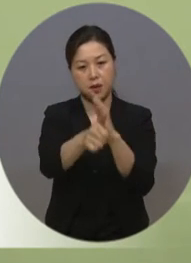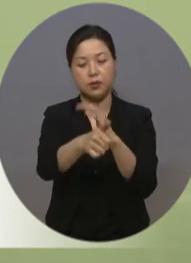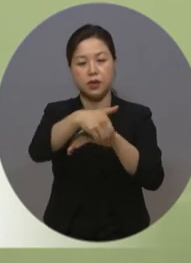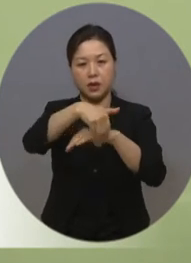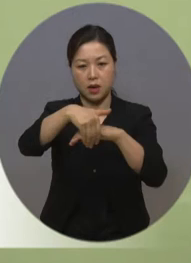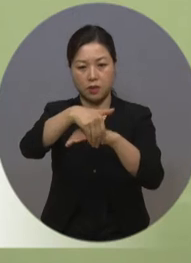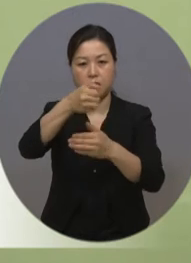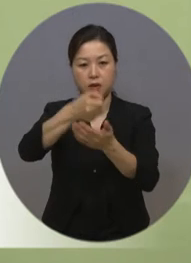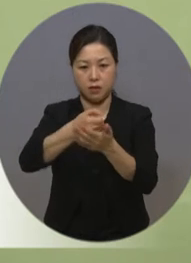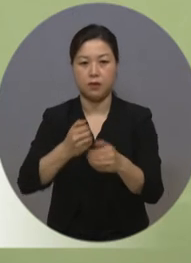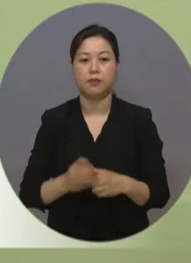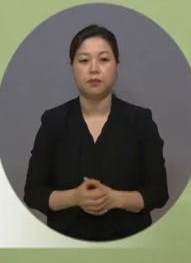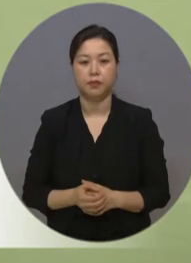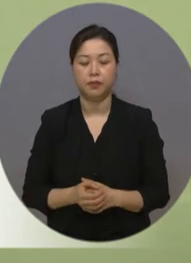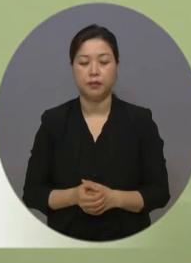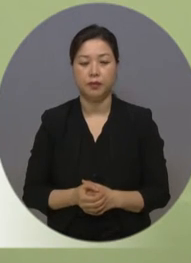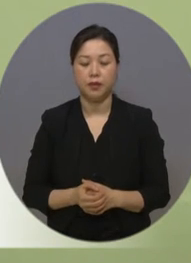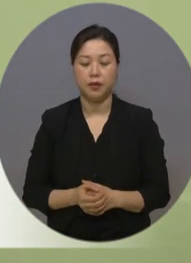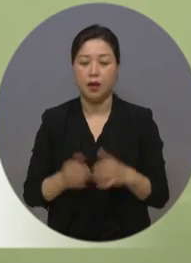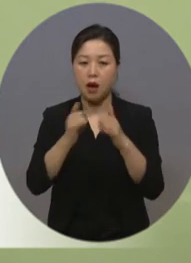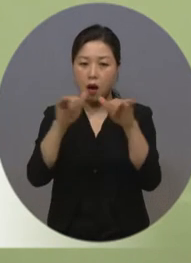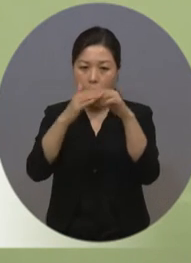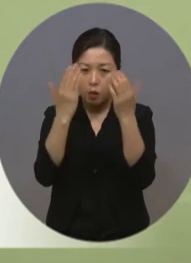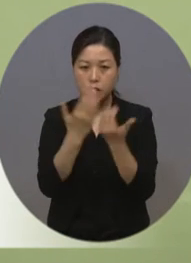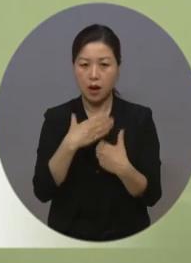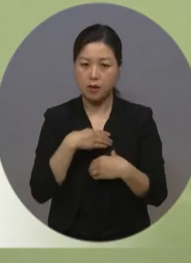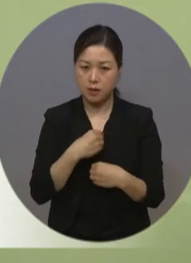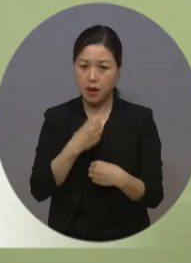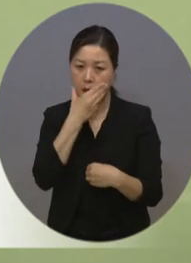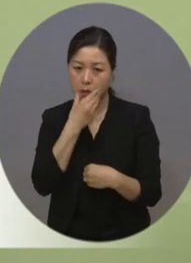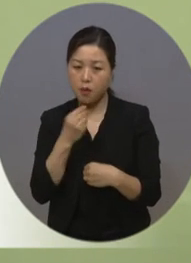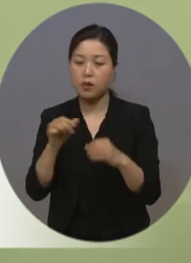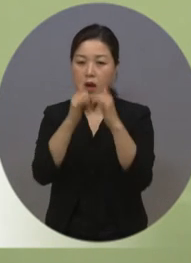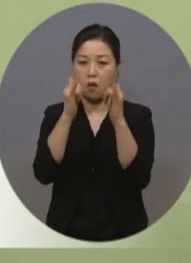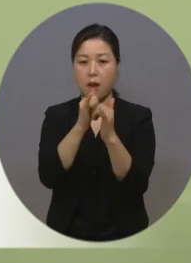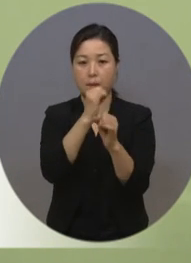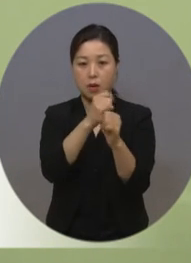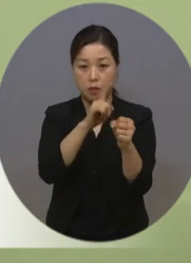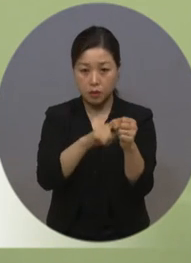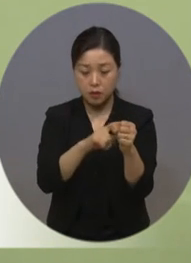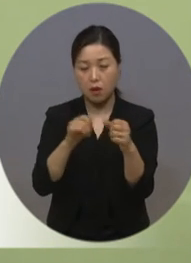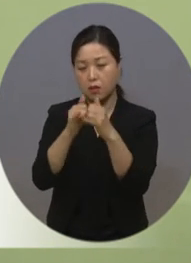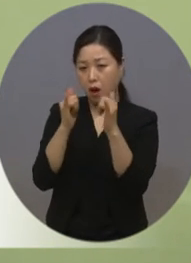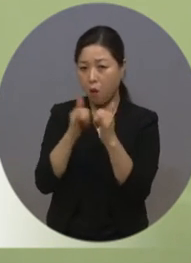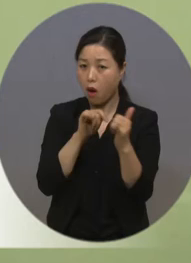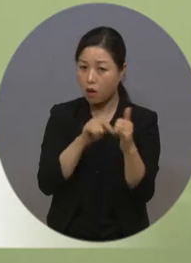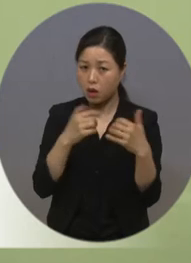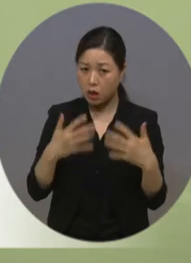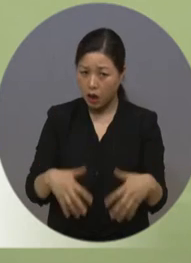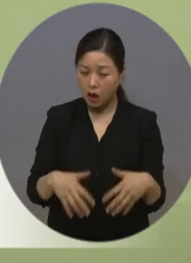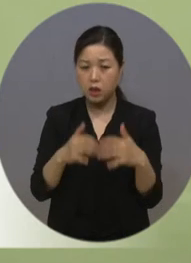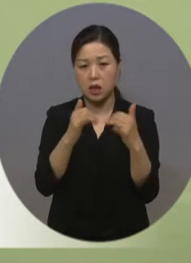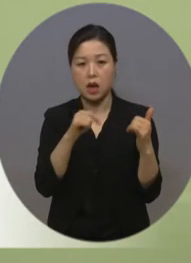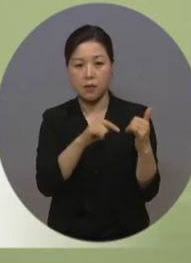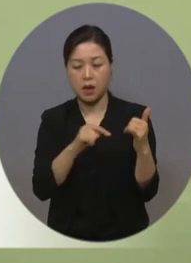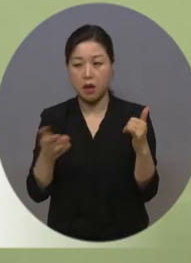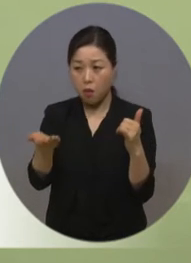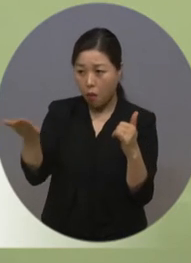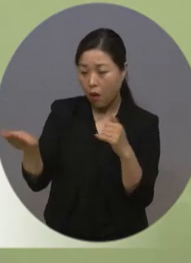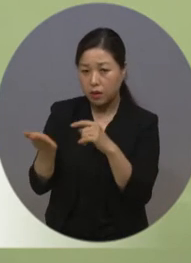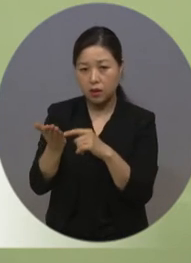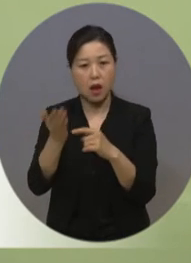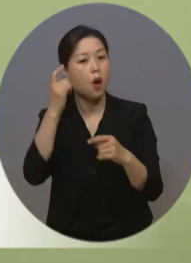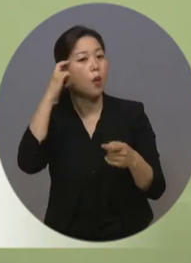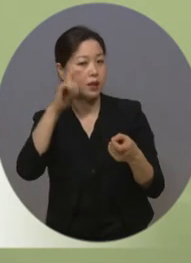개혁하게 되었습니다. 모두가 안전하고 행복한 사회를 만들기 위해 사회적 약자에 대한 시민 여러분의 깊은 관심과